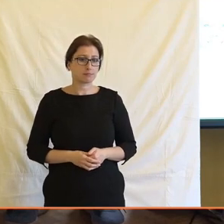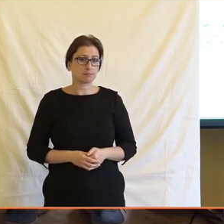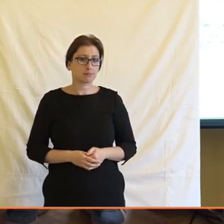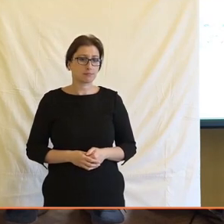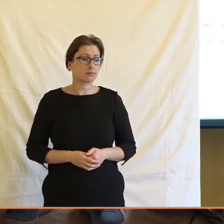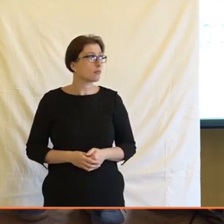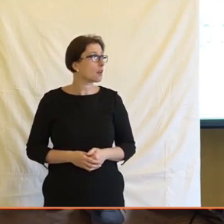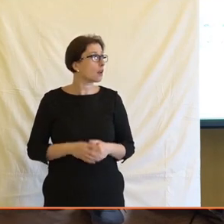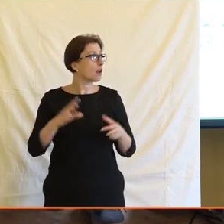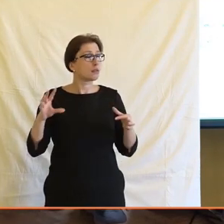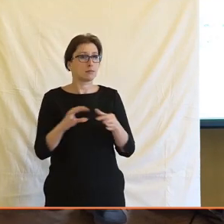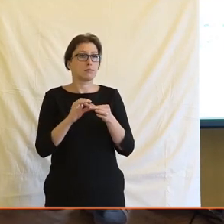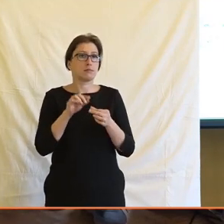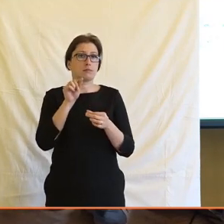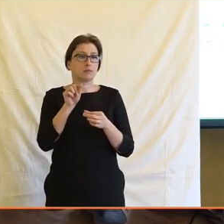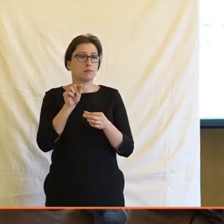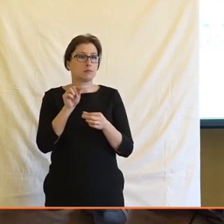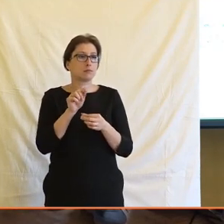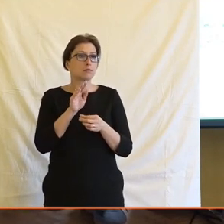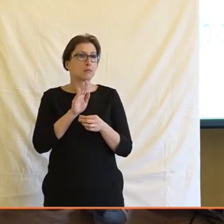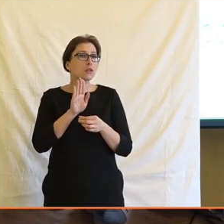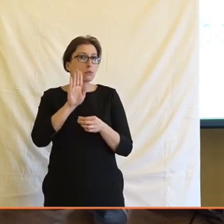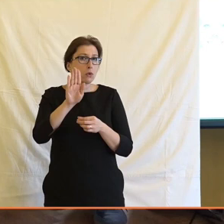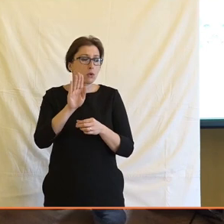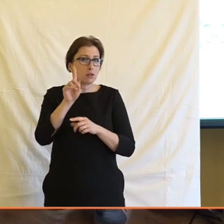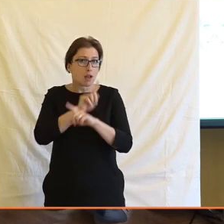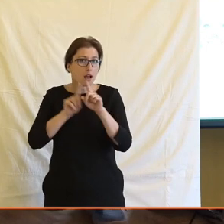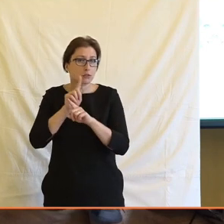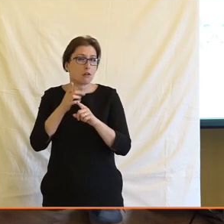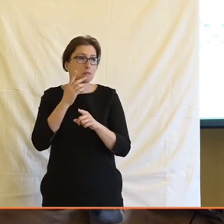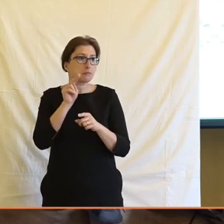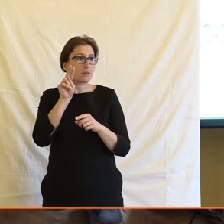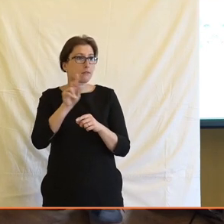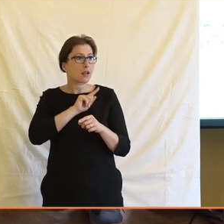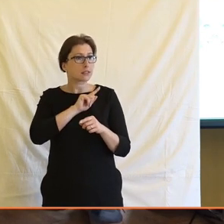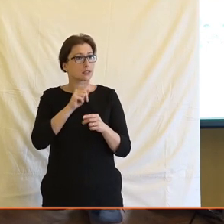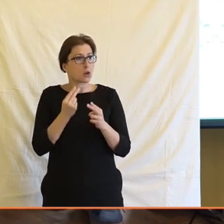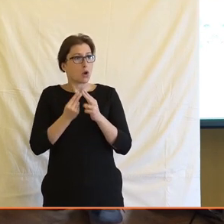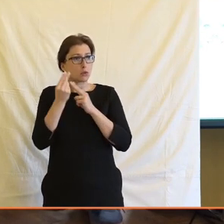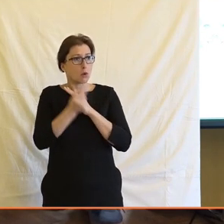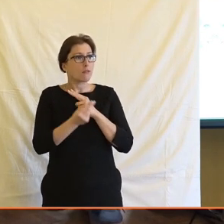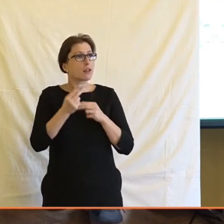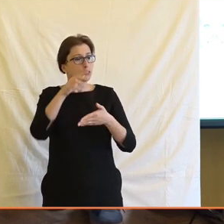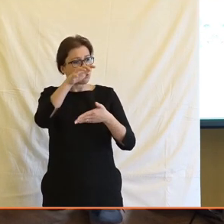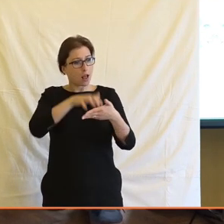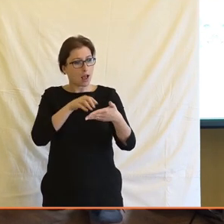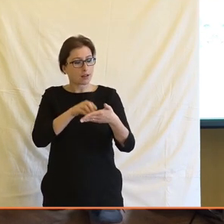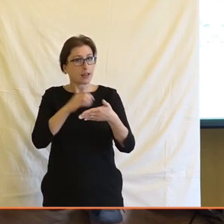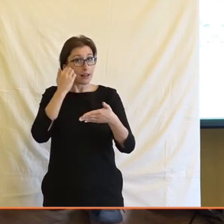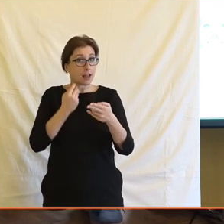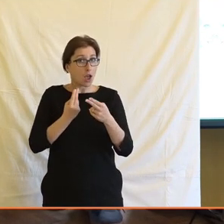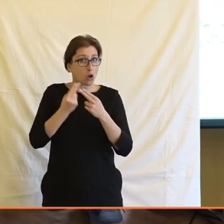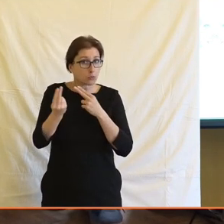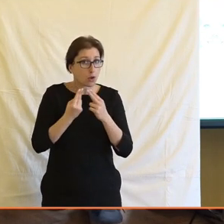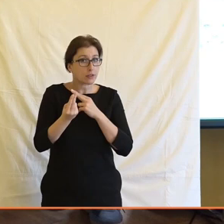No a co se týče třeba tebe osobně, nebo když tebe mu šíří, tak jakým způsobem ty třeba sleduješ reakce na tvoje články a jak myslíš, že tě to pak